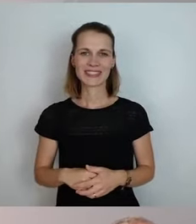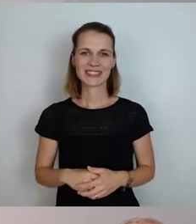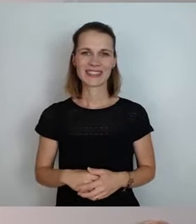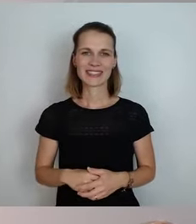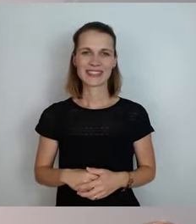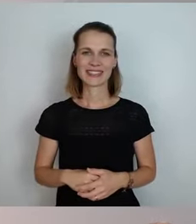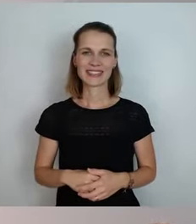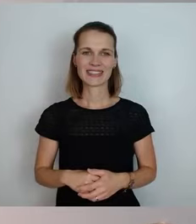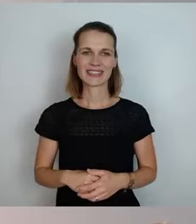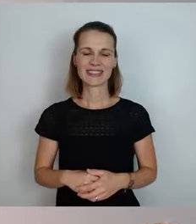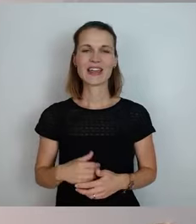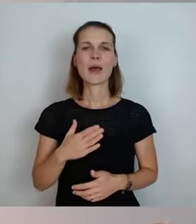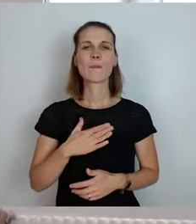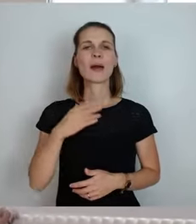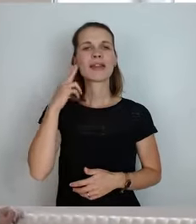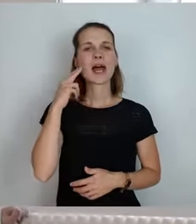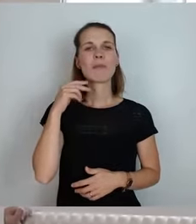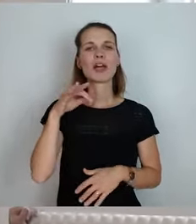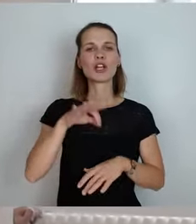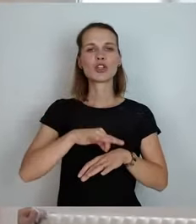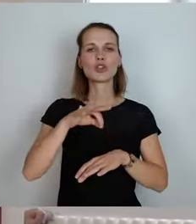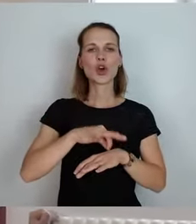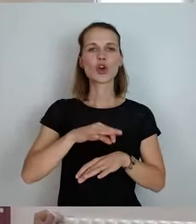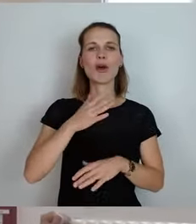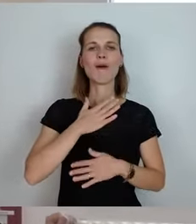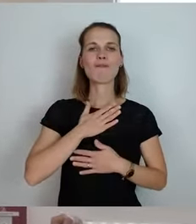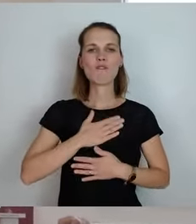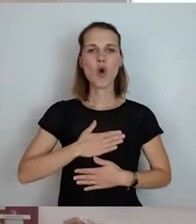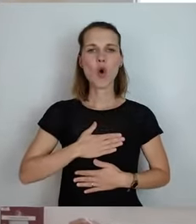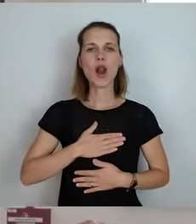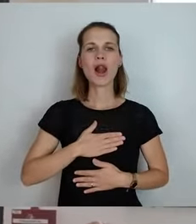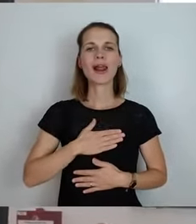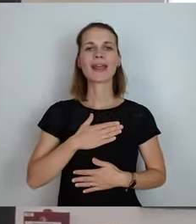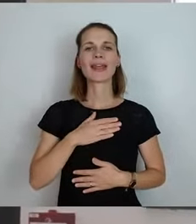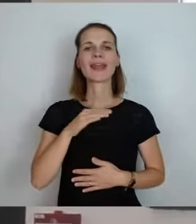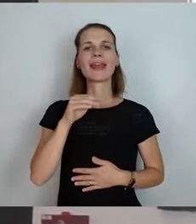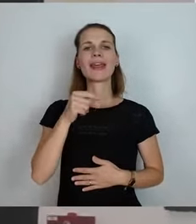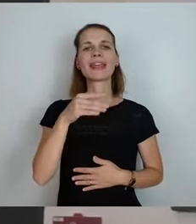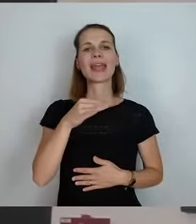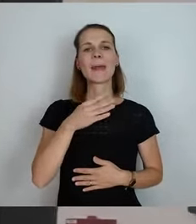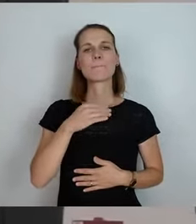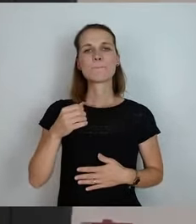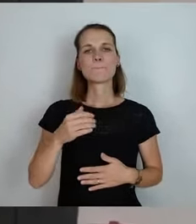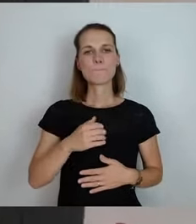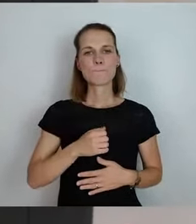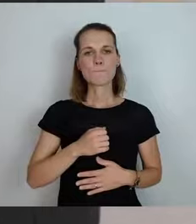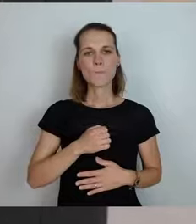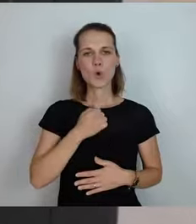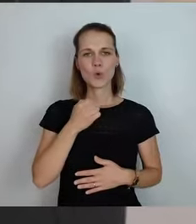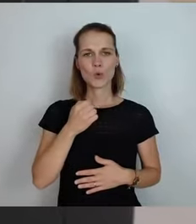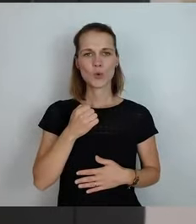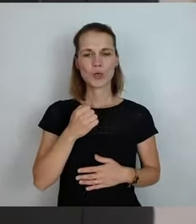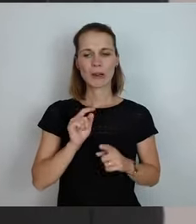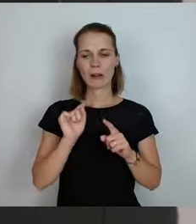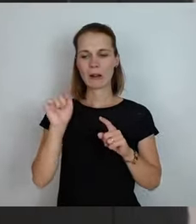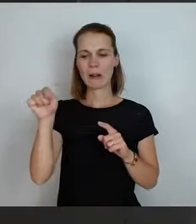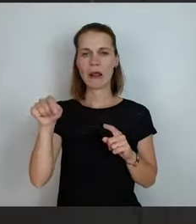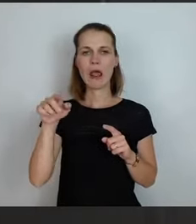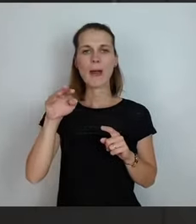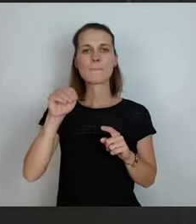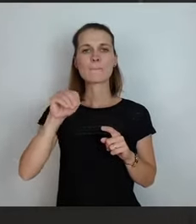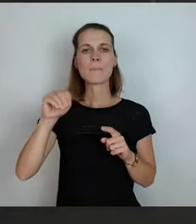Mein Name ist Dr. Bogemuth, ich komme aus Marienberg, Nachbargemeinde und ich würde gern mal